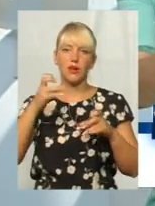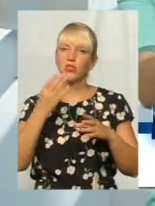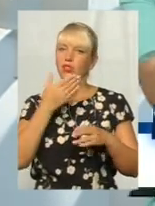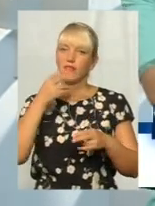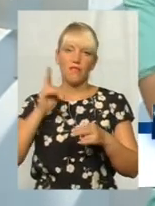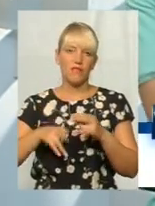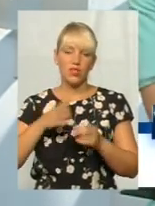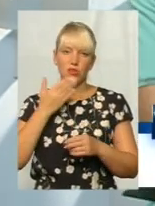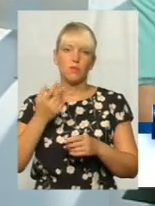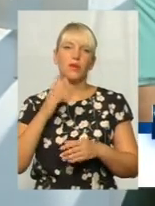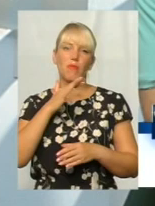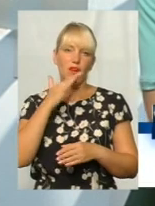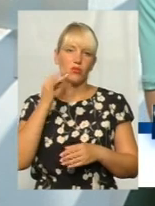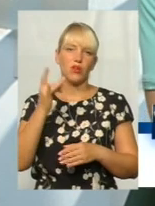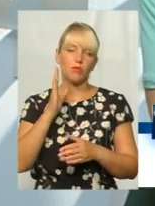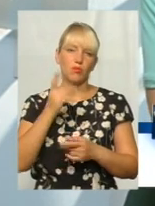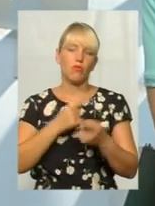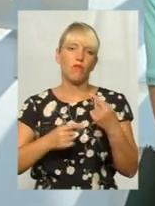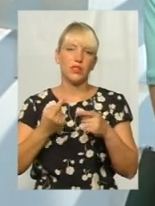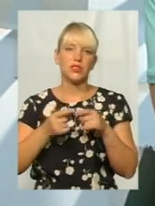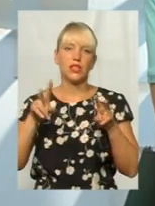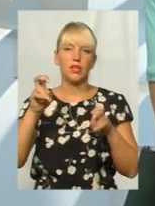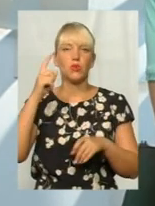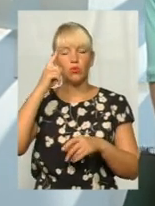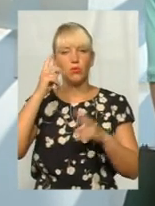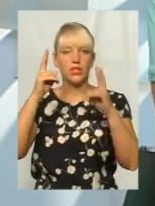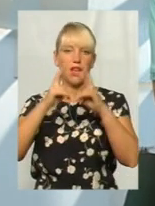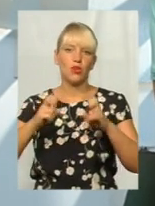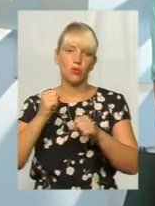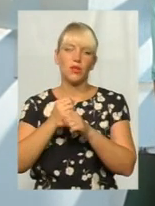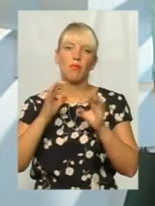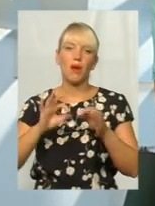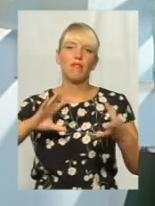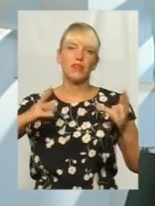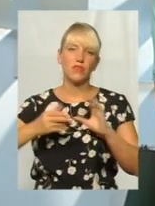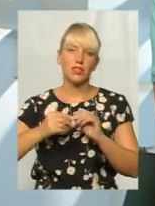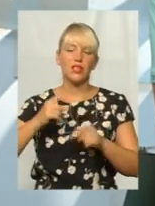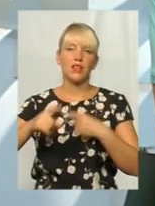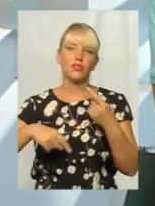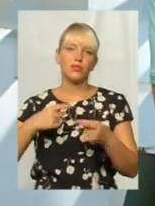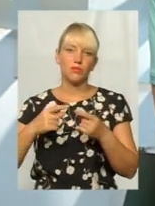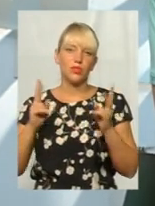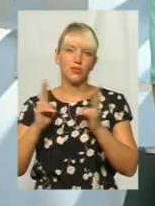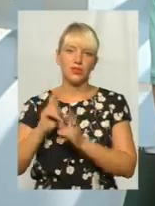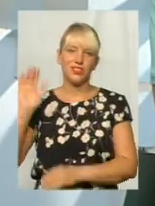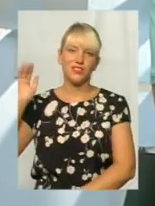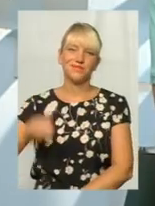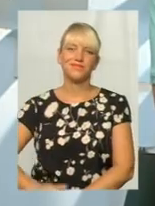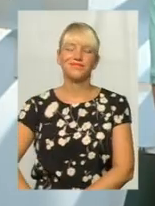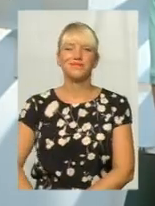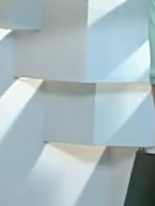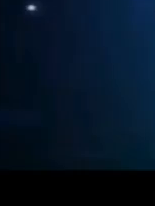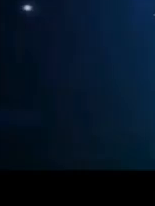вичерпана. Ми ще не один раз будемо до неї повертатися. Думайте, аналізуйте, робіть правильні висновки. Побачимось на телеканалі Подільга Центр.